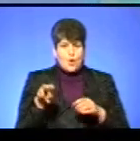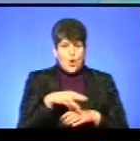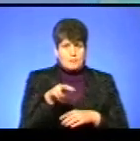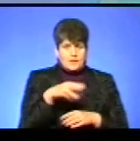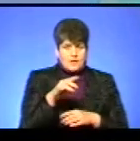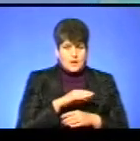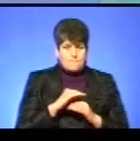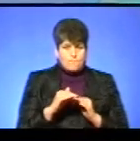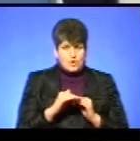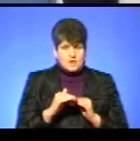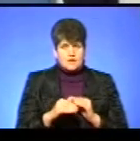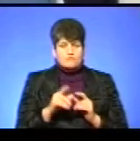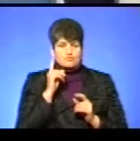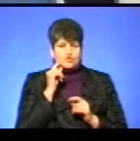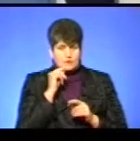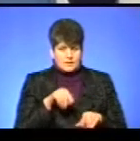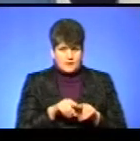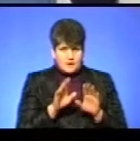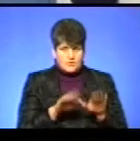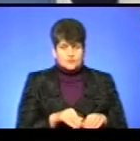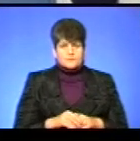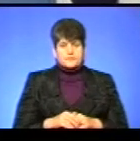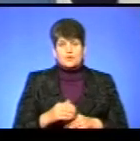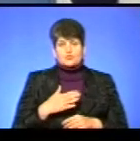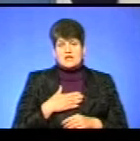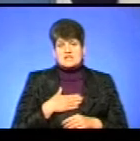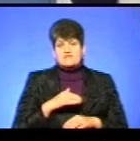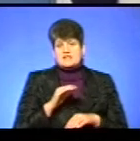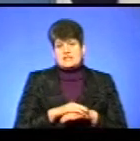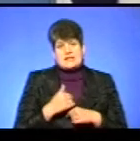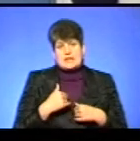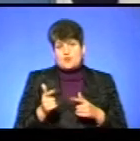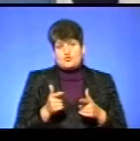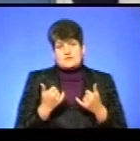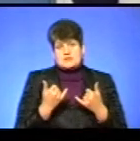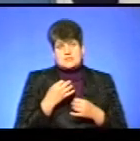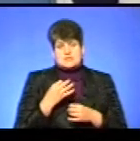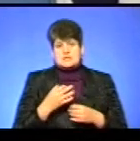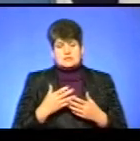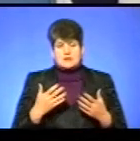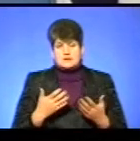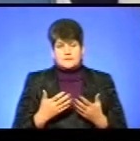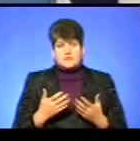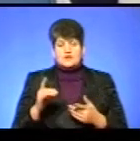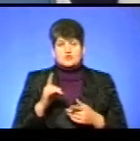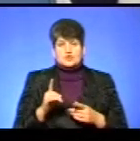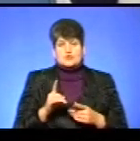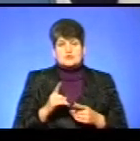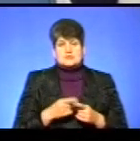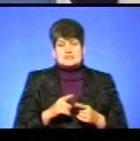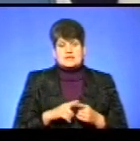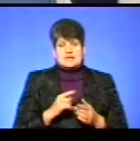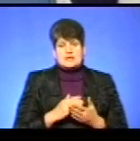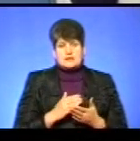також вимирали. бачите, в нас фактично, я зараз не готовий сказати, що так і як,